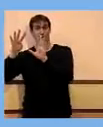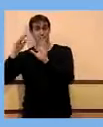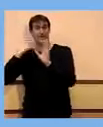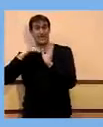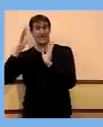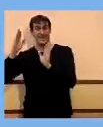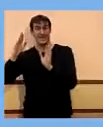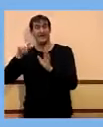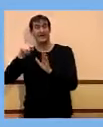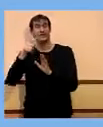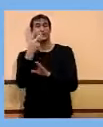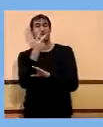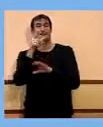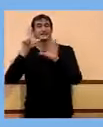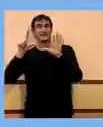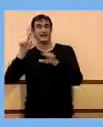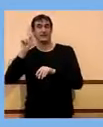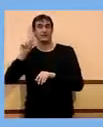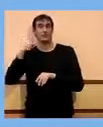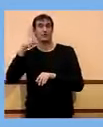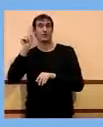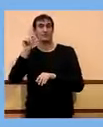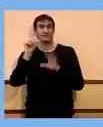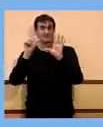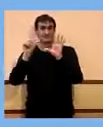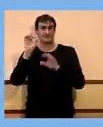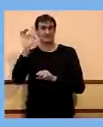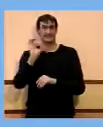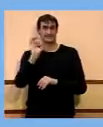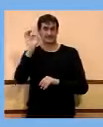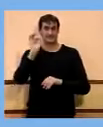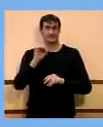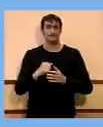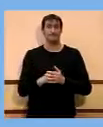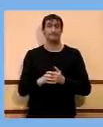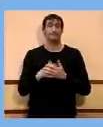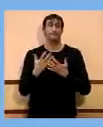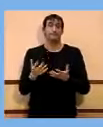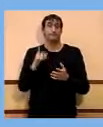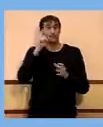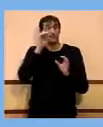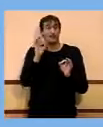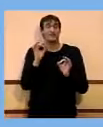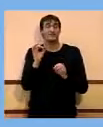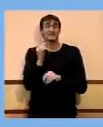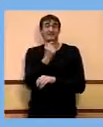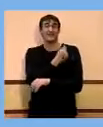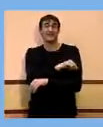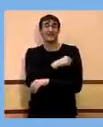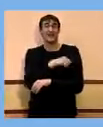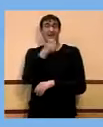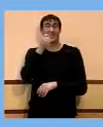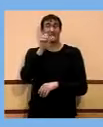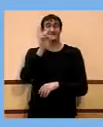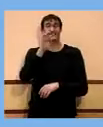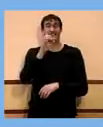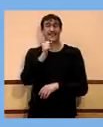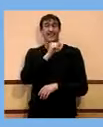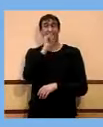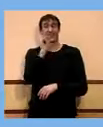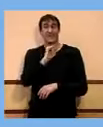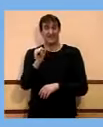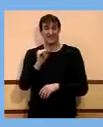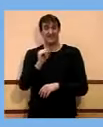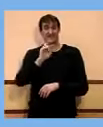tenim un 27,6%. Com és lògic, en les vacunes d'AstraZeneca que es posa la segona dosi